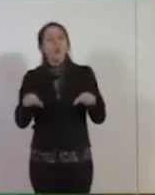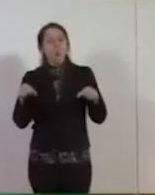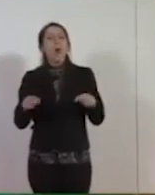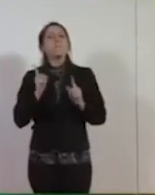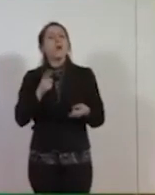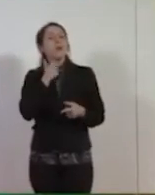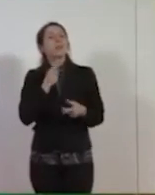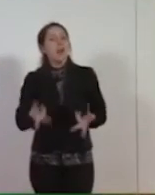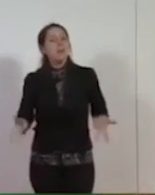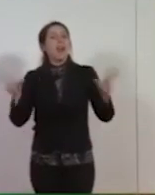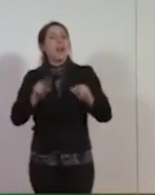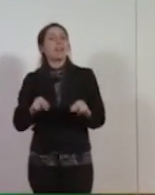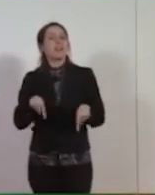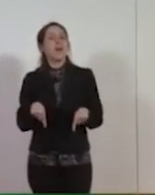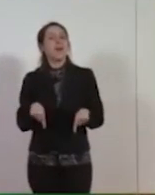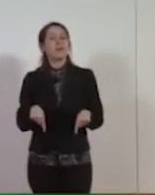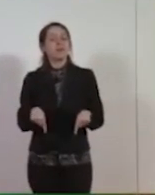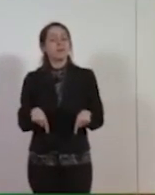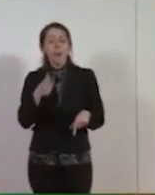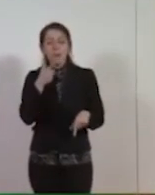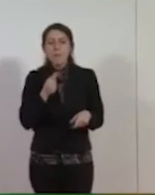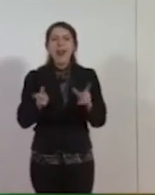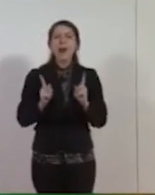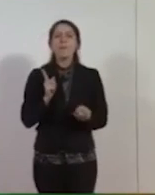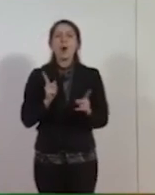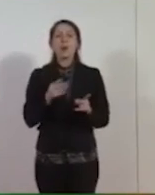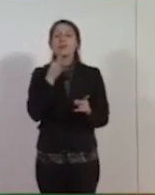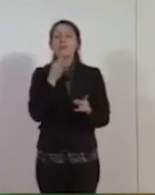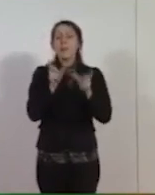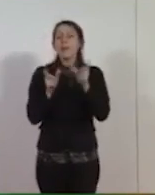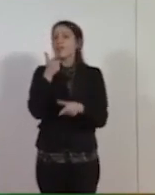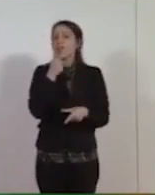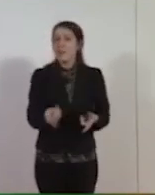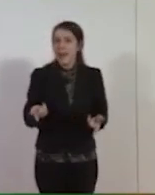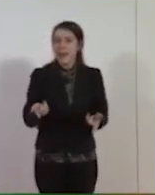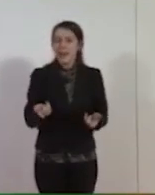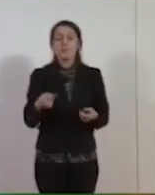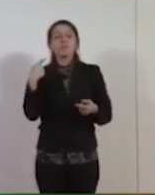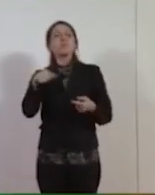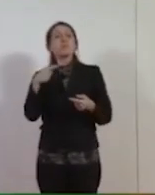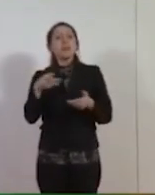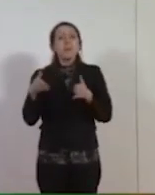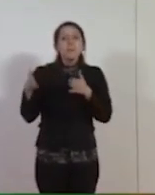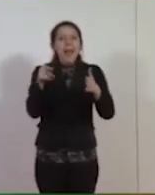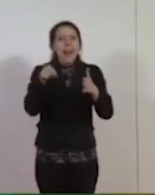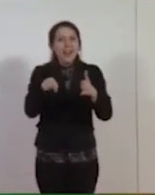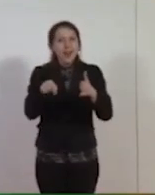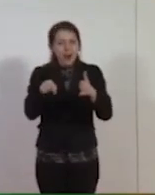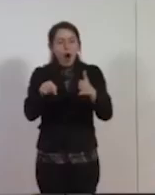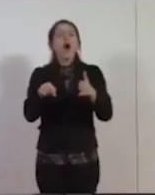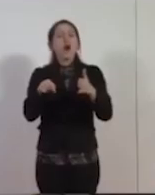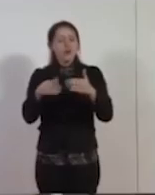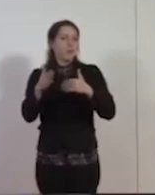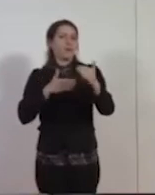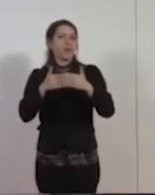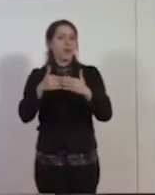politica, ricordandoci che bella politica è fatta da belle persone. Costruiamo così questo percorso, passiamo questi valori